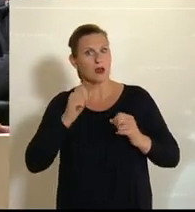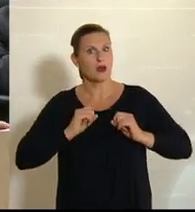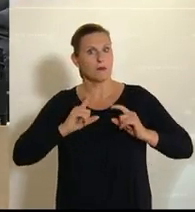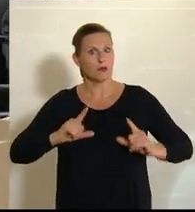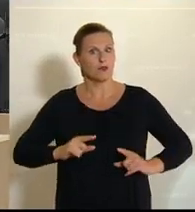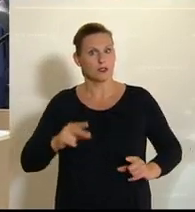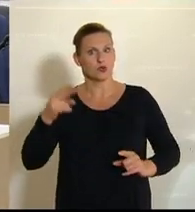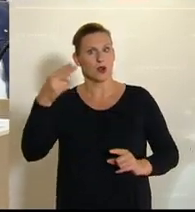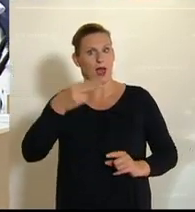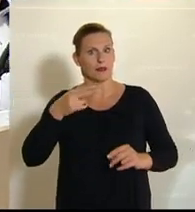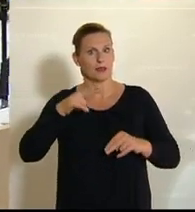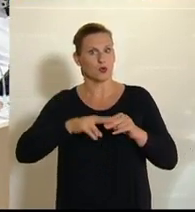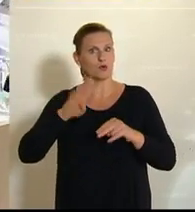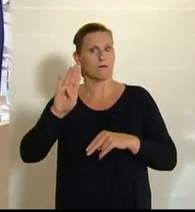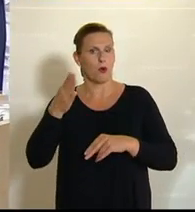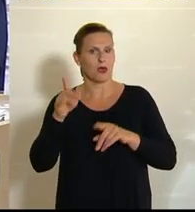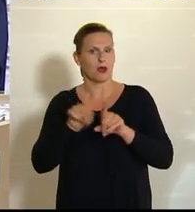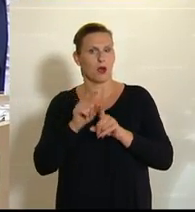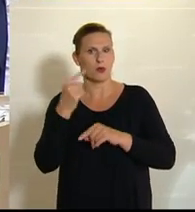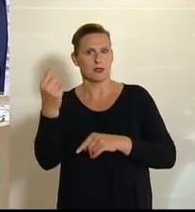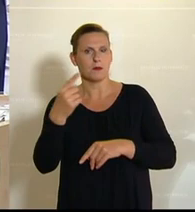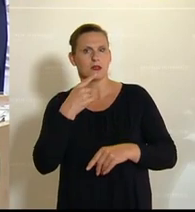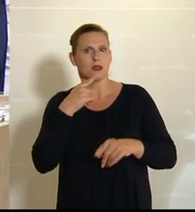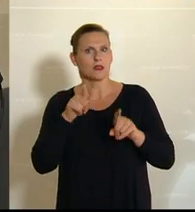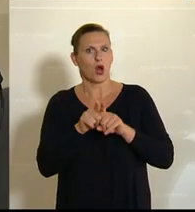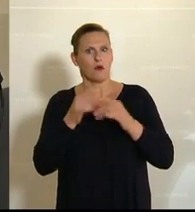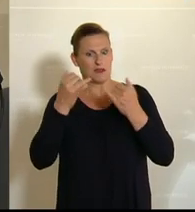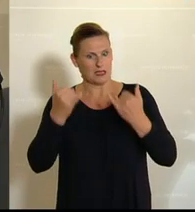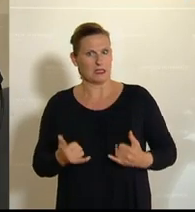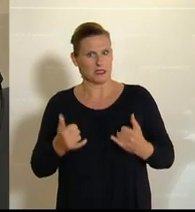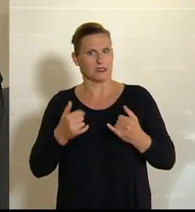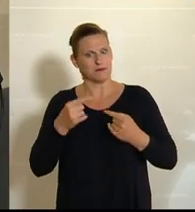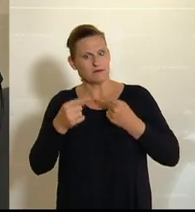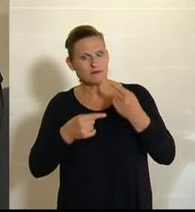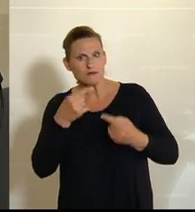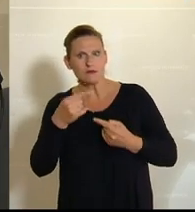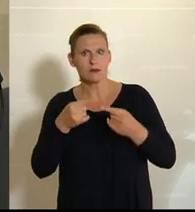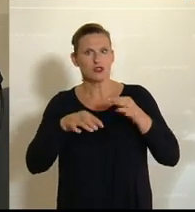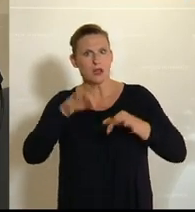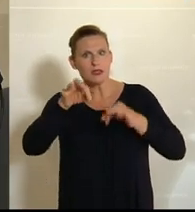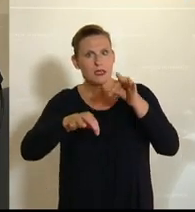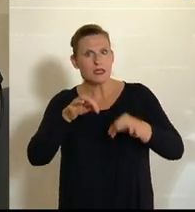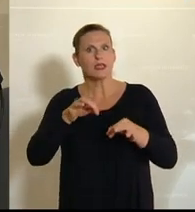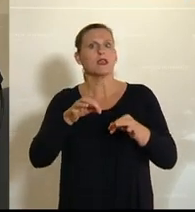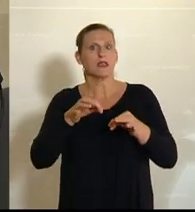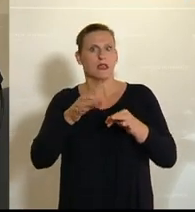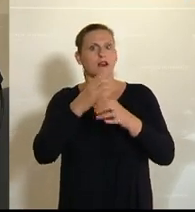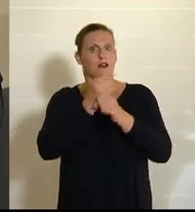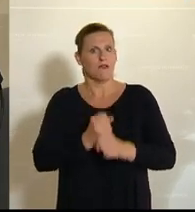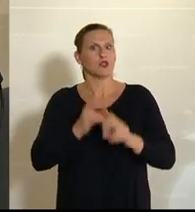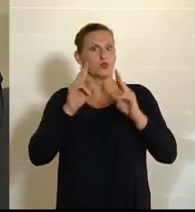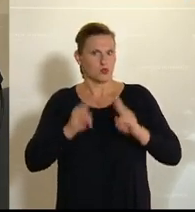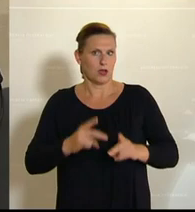Heinrichen Päuer, die ebenso sehen, dass die gewählte Vorgangsweise verfassungsrechtlich zulässig ist.